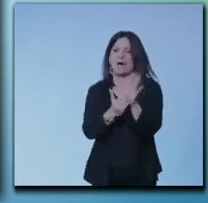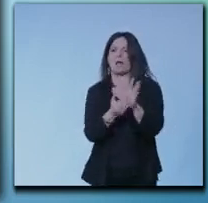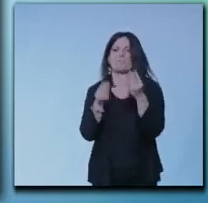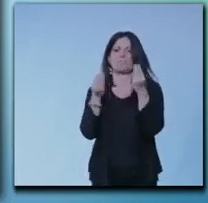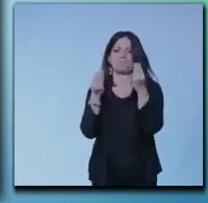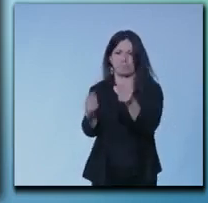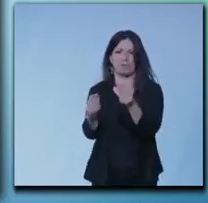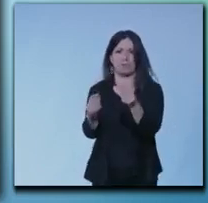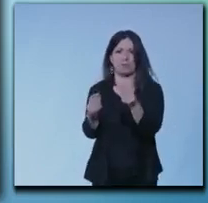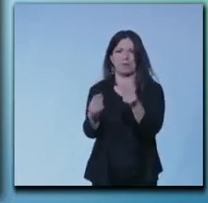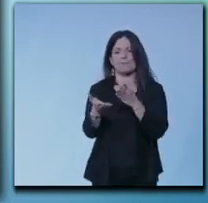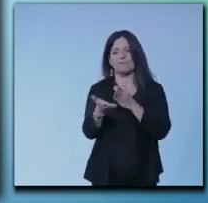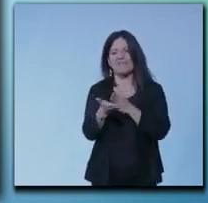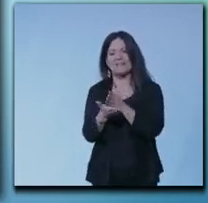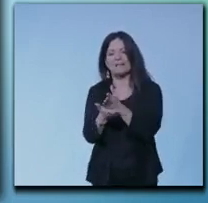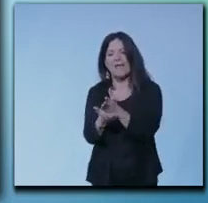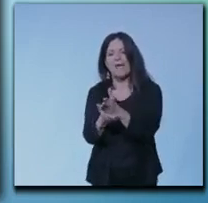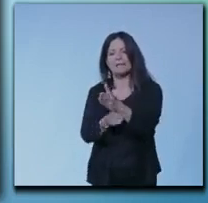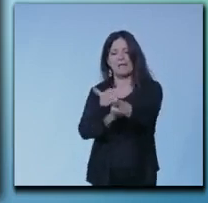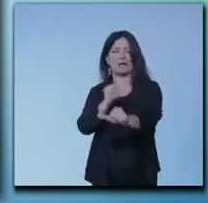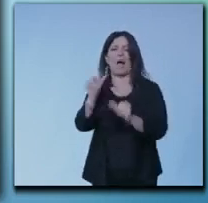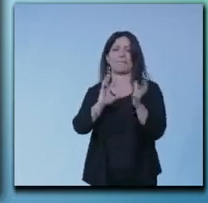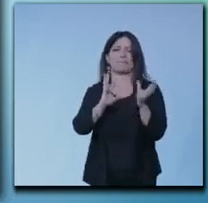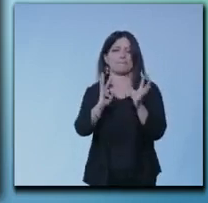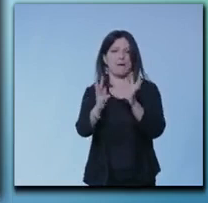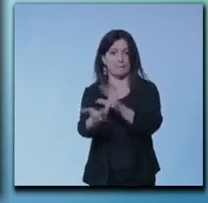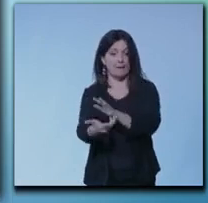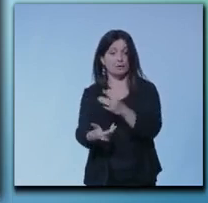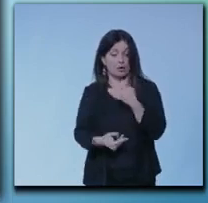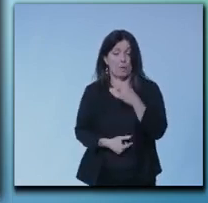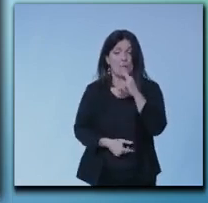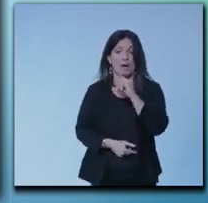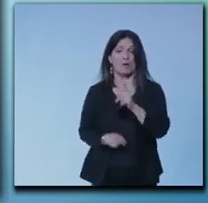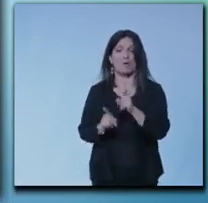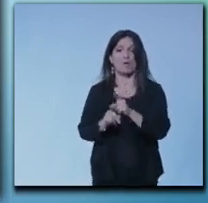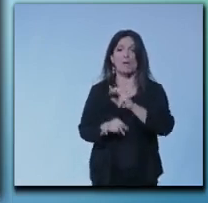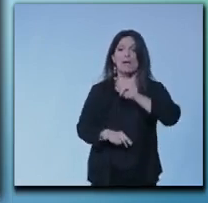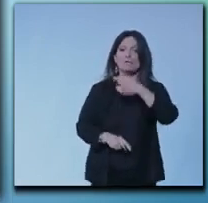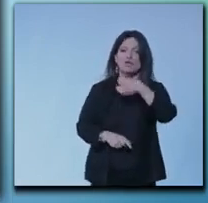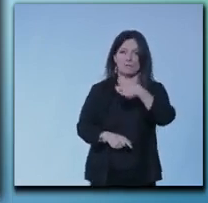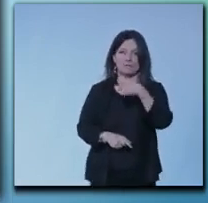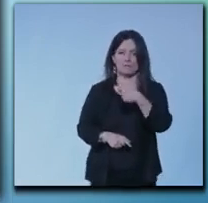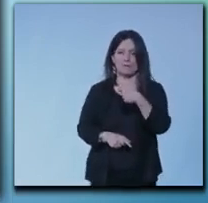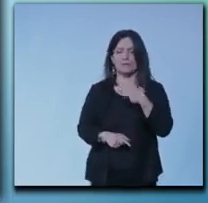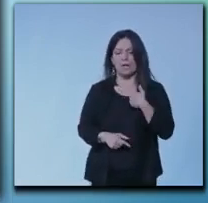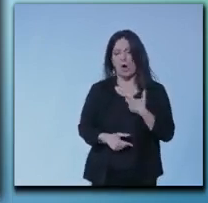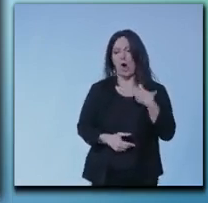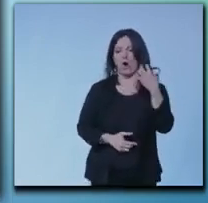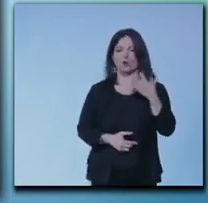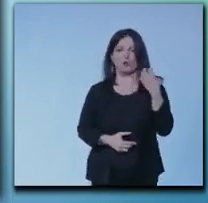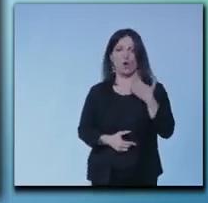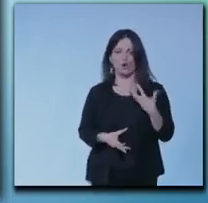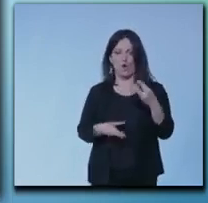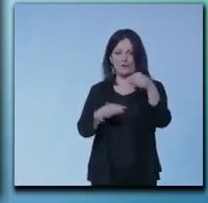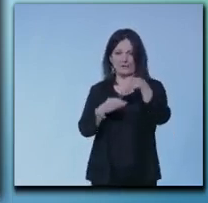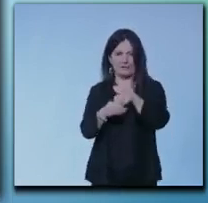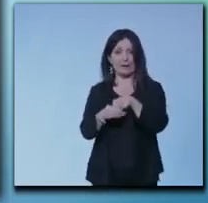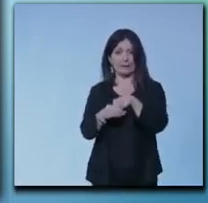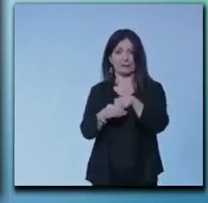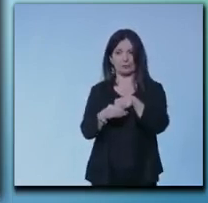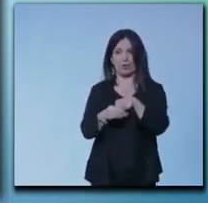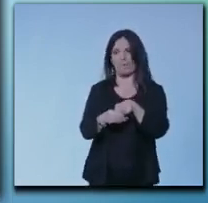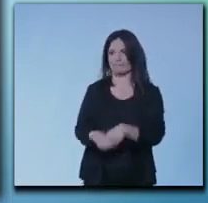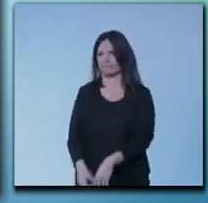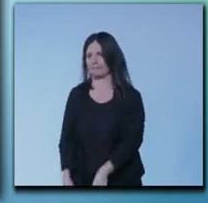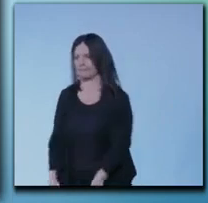segni di inversione di tendenza e lo dico da vicepresidente del consiglio con orgoglio li abbiamo inseriti l'aumento del 50